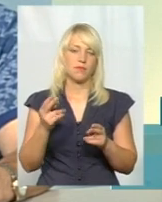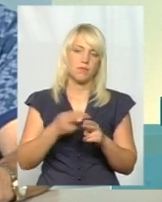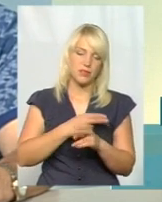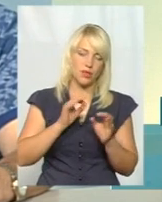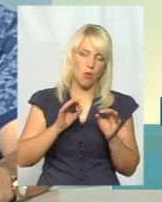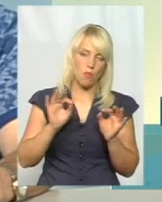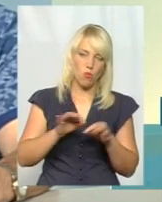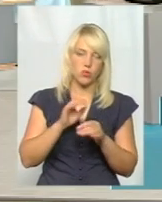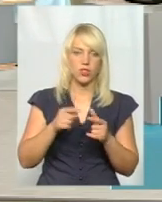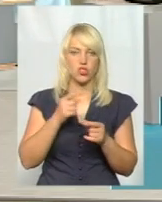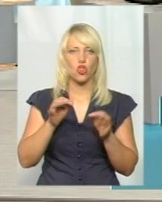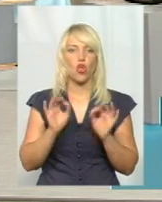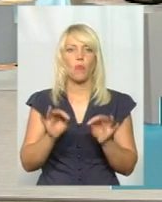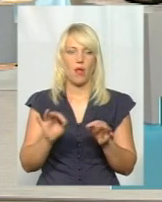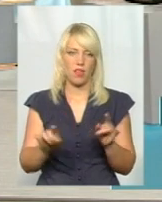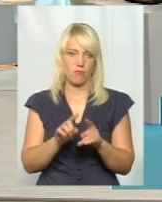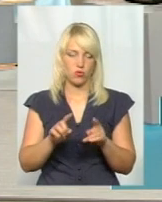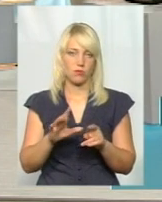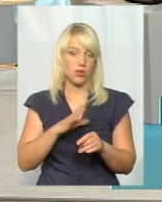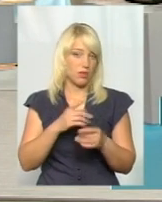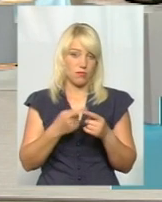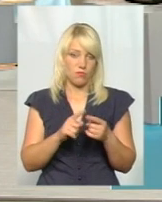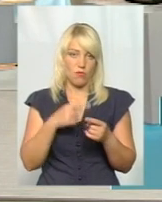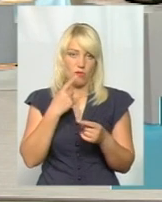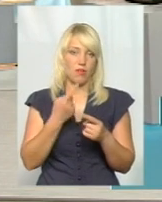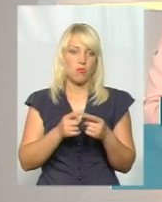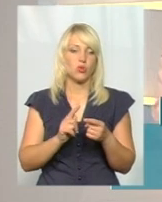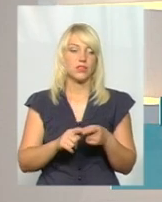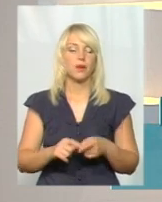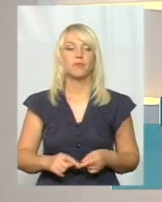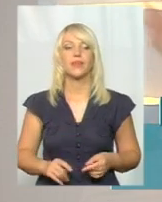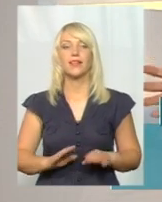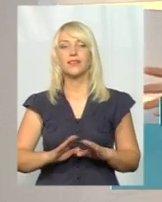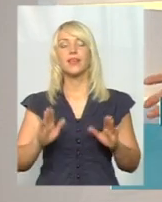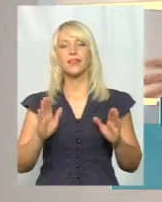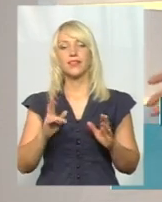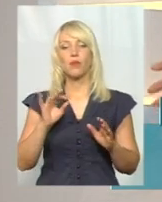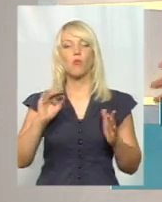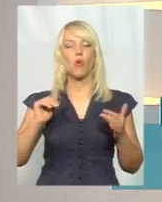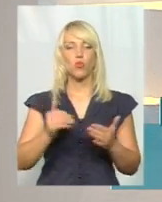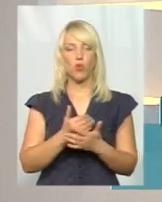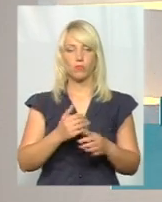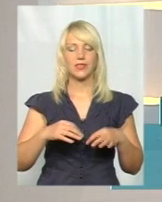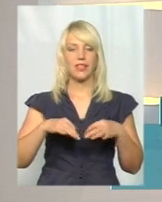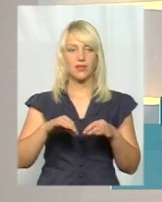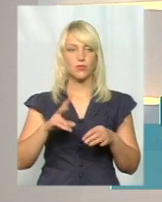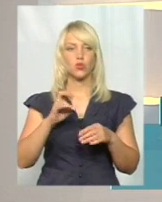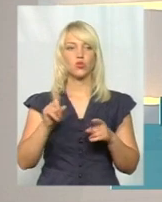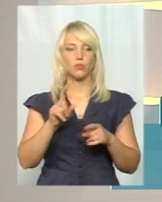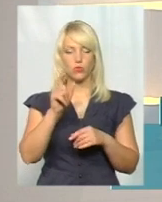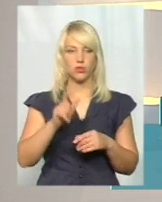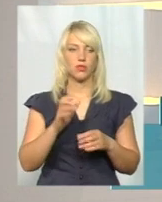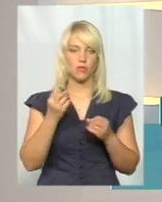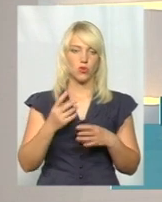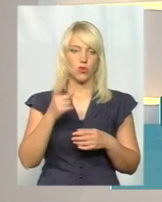чи нормальна музика була. Йдеться ж про це зараз. Тобто не тільки про оновлення транспортного фонду, а щоб людина просто